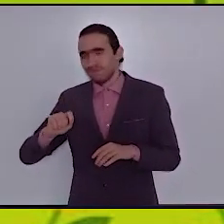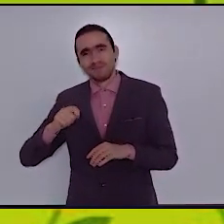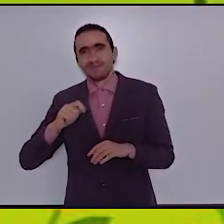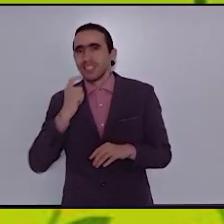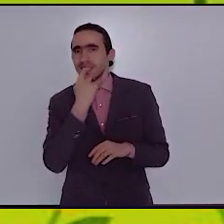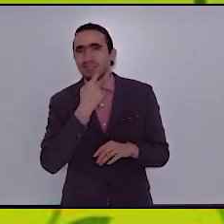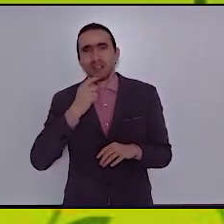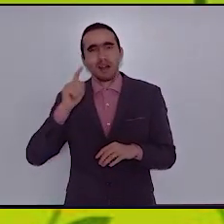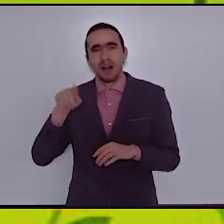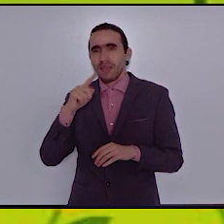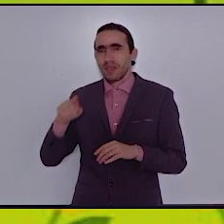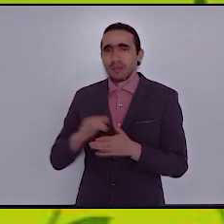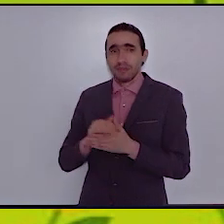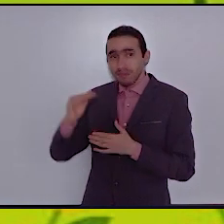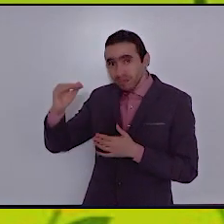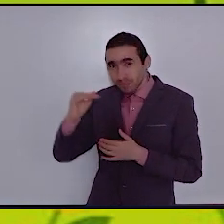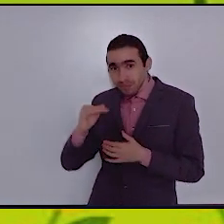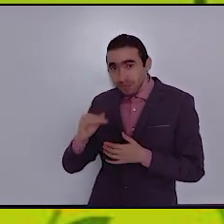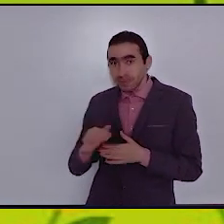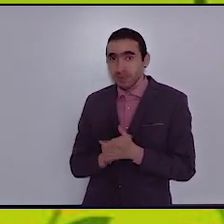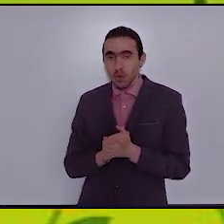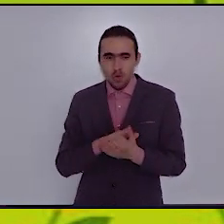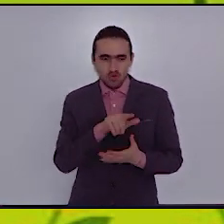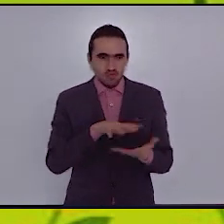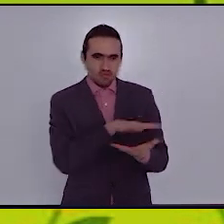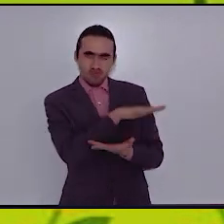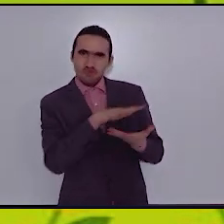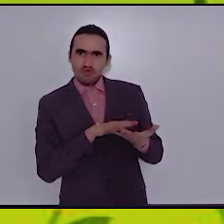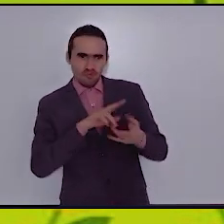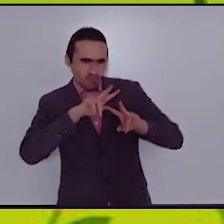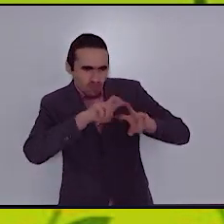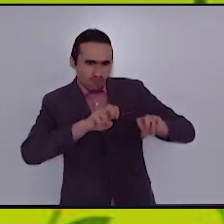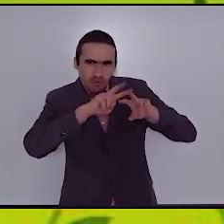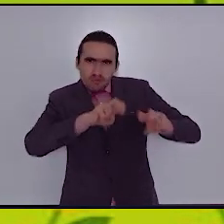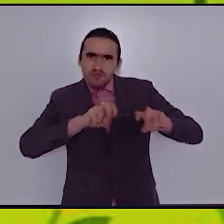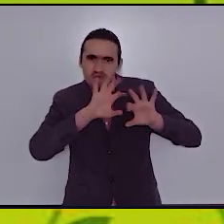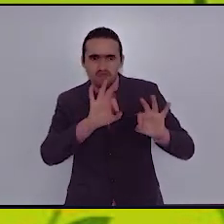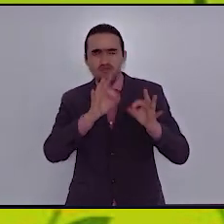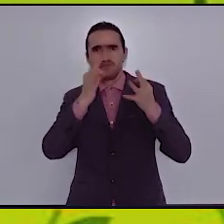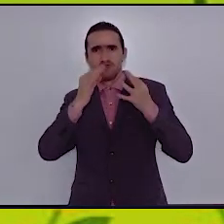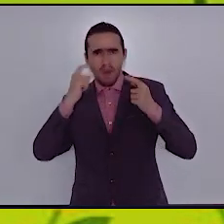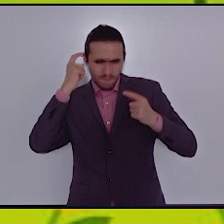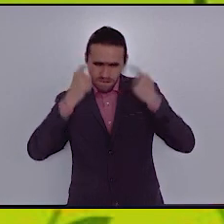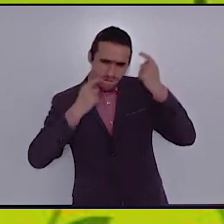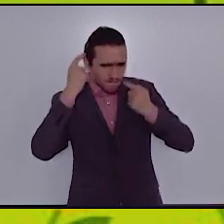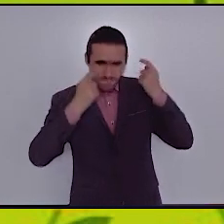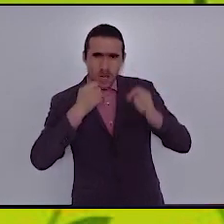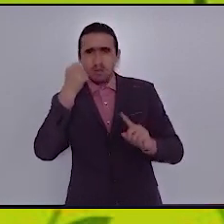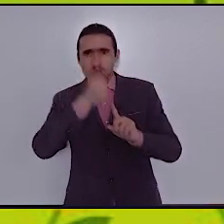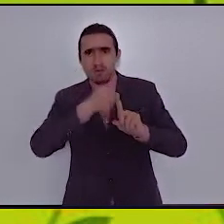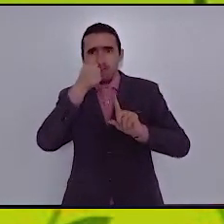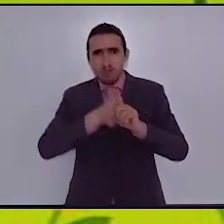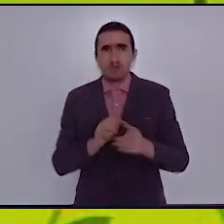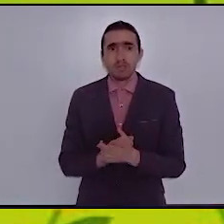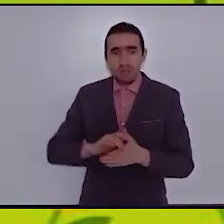هل هو مواجهة المشاكل؟ والبحث عن الحل الصحيح لها؟ هيا نجد عمل